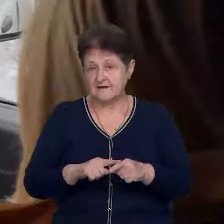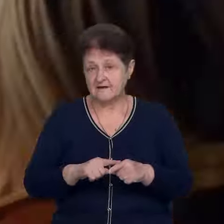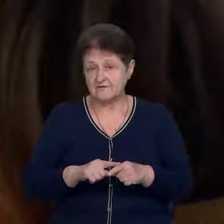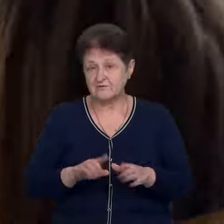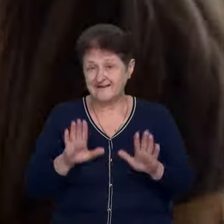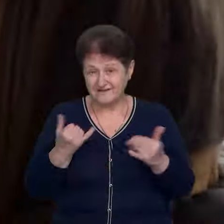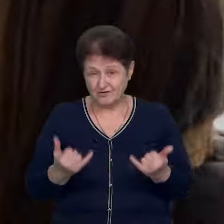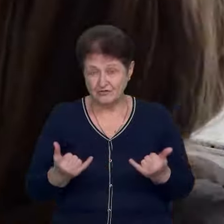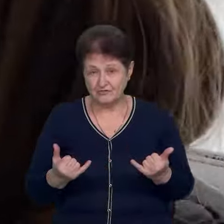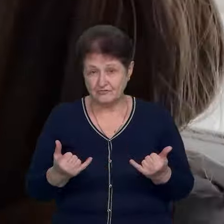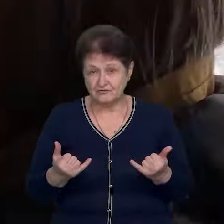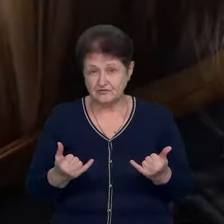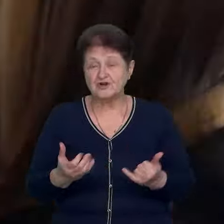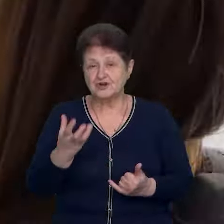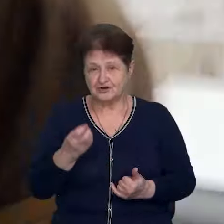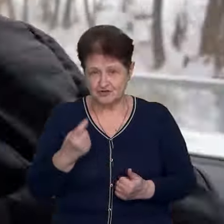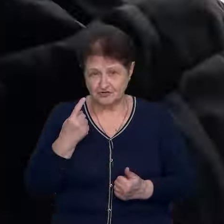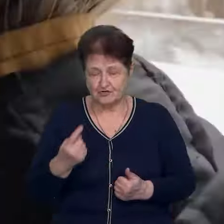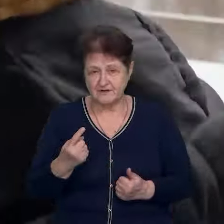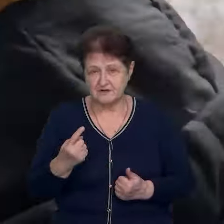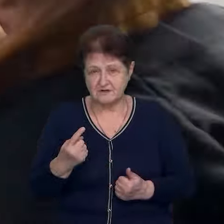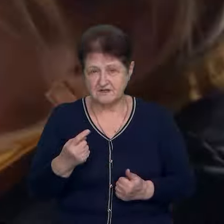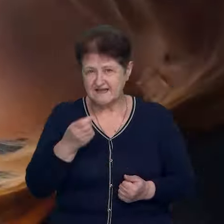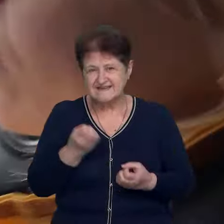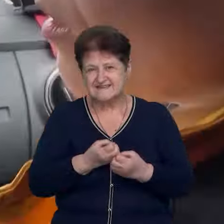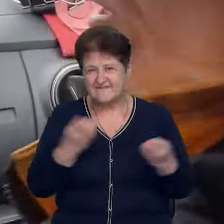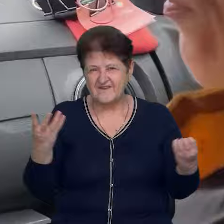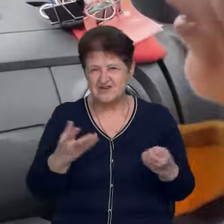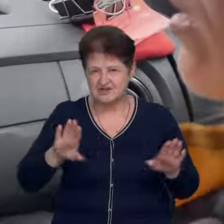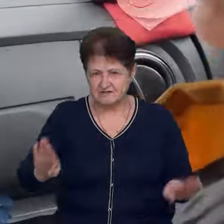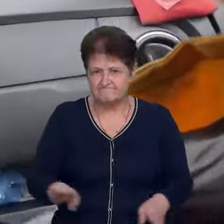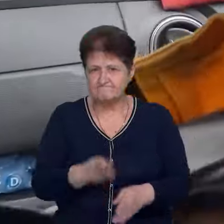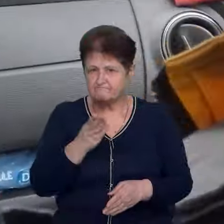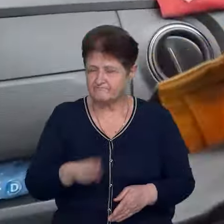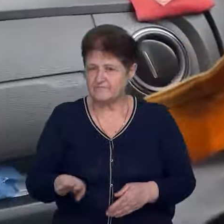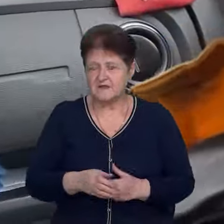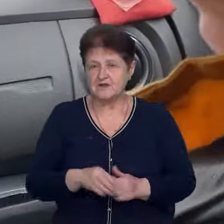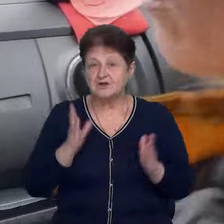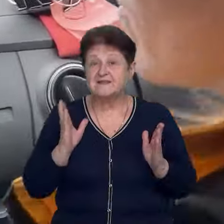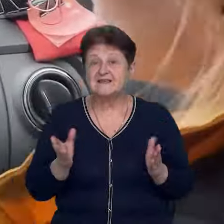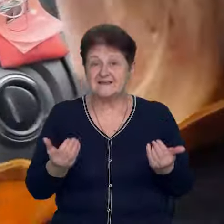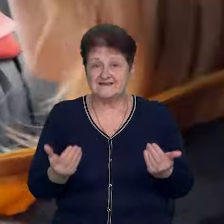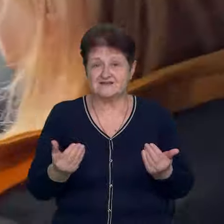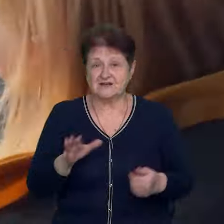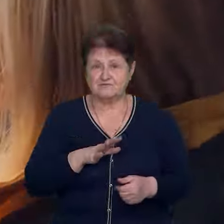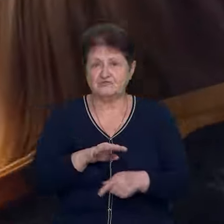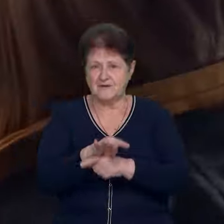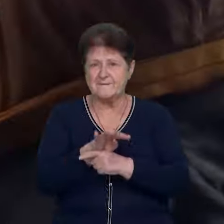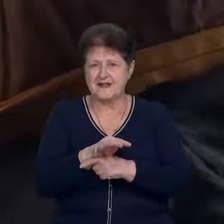Це тільки що. Ось ще один свіженький. Нічого собі. Це тільки що були всі.